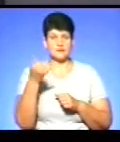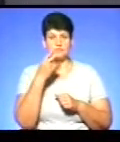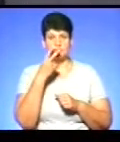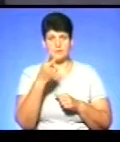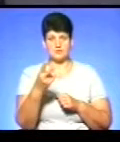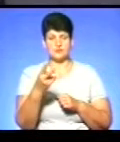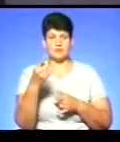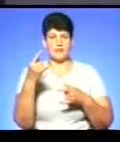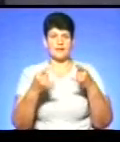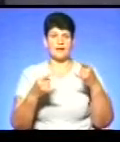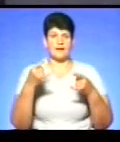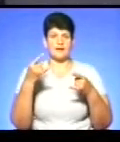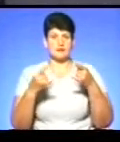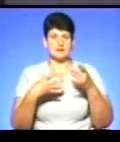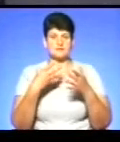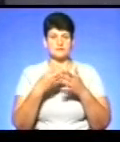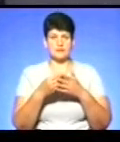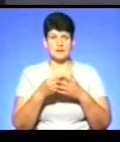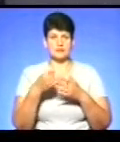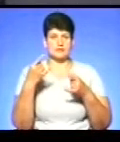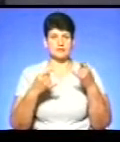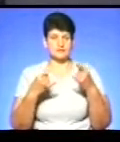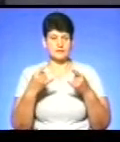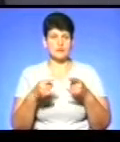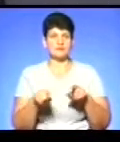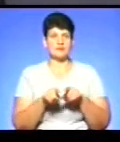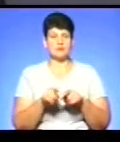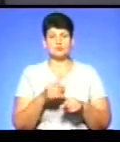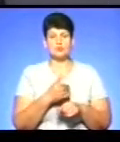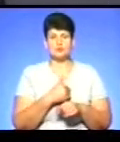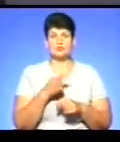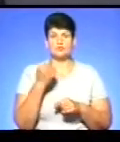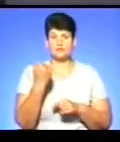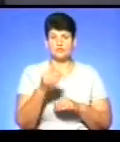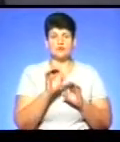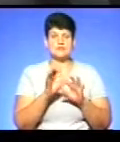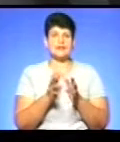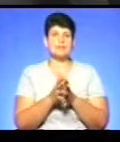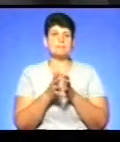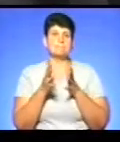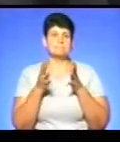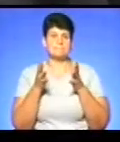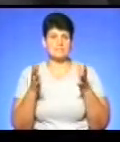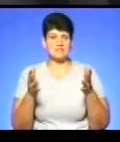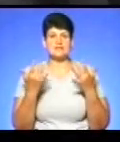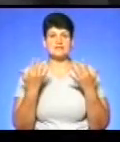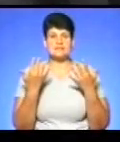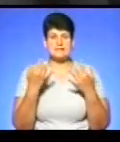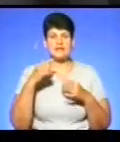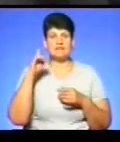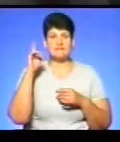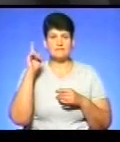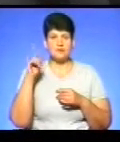екранах своїх телевізорів. І також хочу, щоб ви розказали більше. Наскільки відомо,